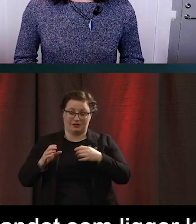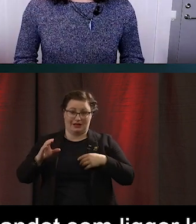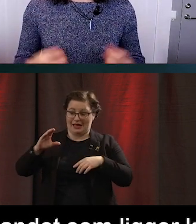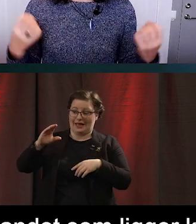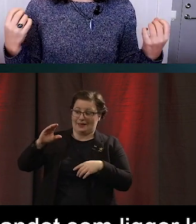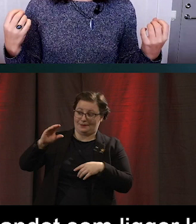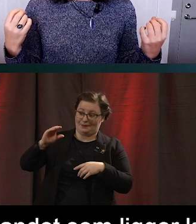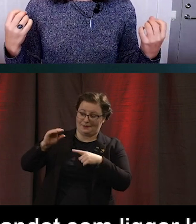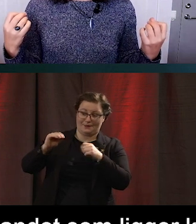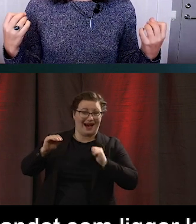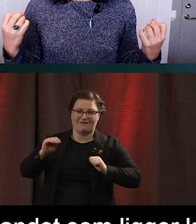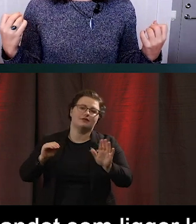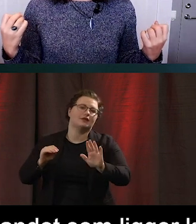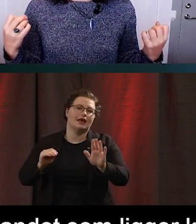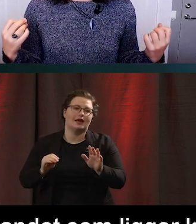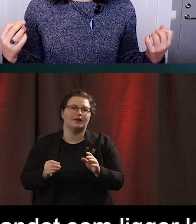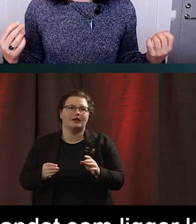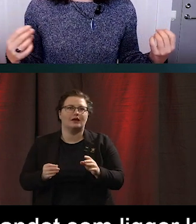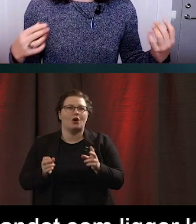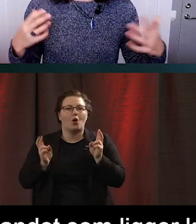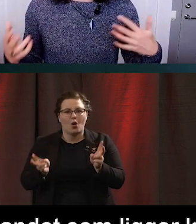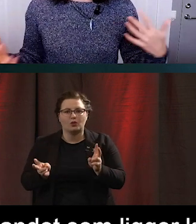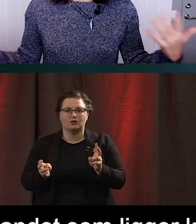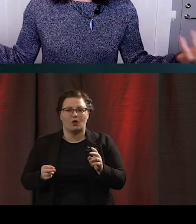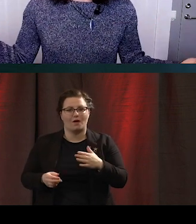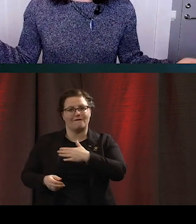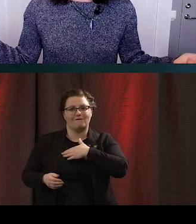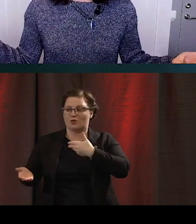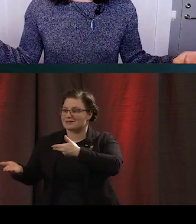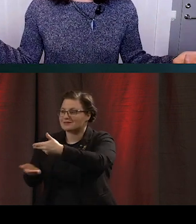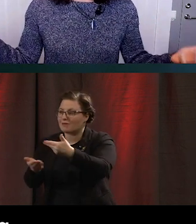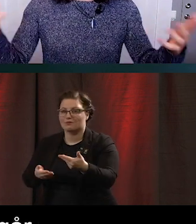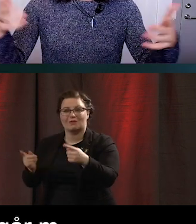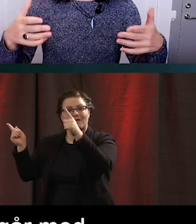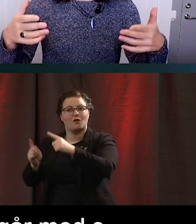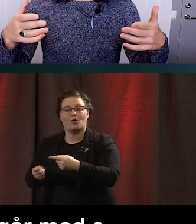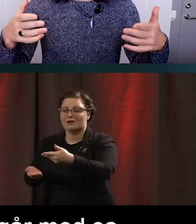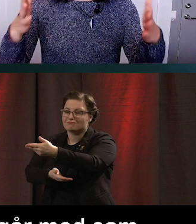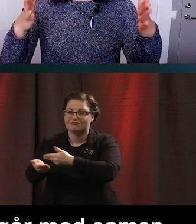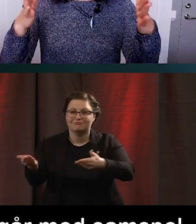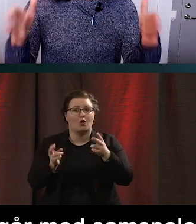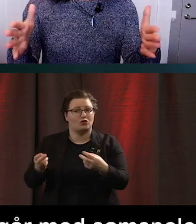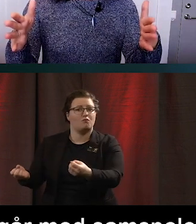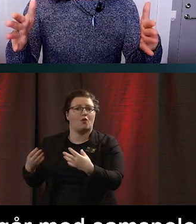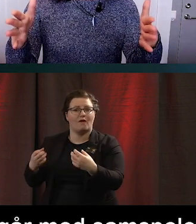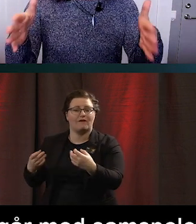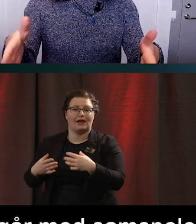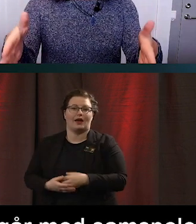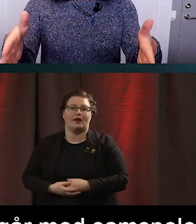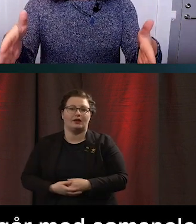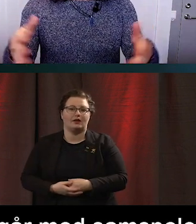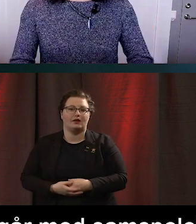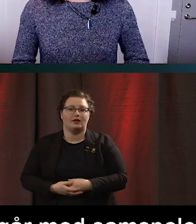resurser utan det handlar även om hur bra det går med vårt samspel med andra runt om oss. Och kanske även om man bara är en individ